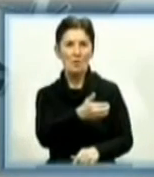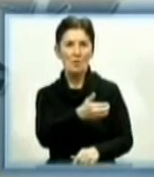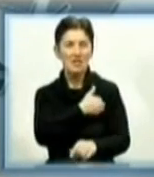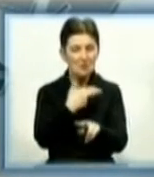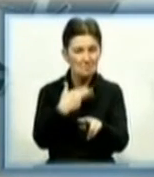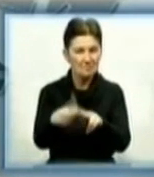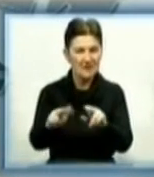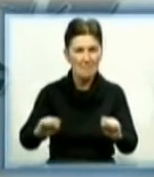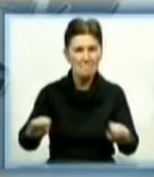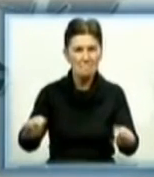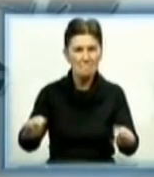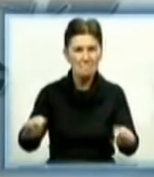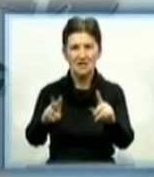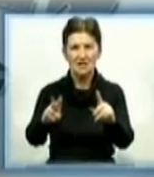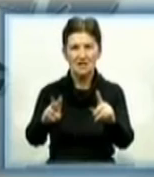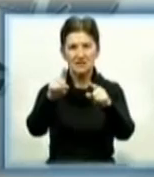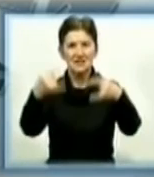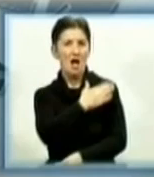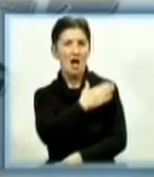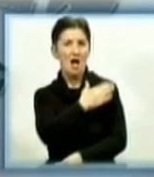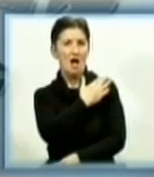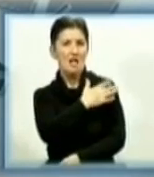підпалити офіс телерадіокомпанії «Олександрійська» і «Контакт ЛТД».